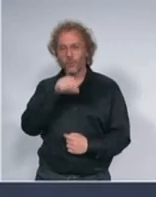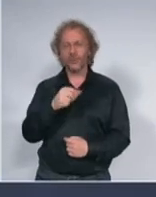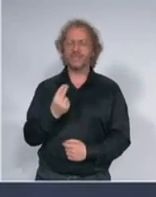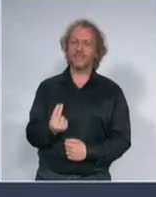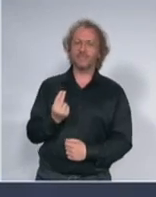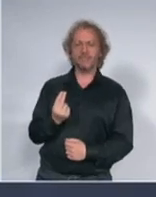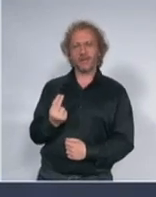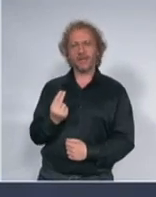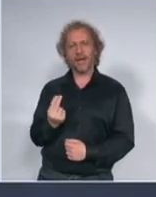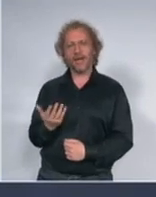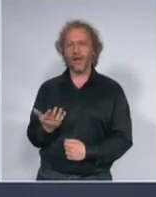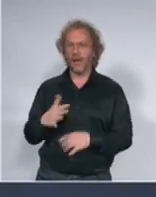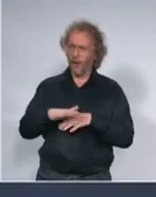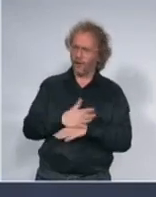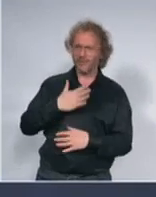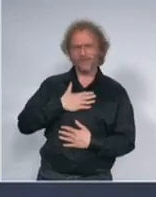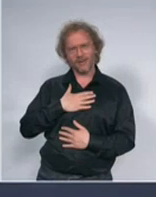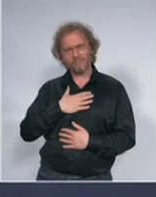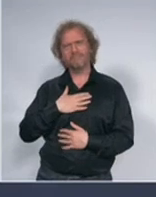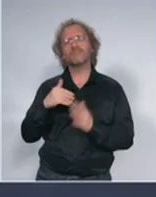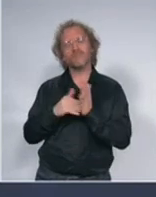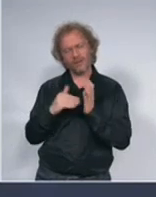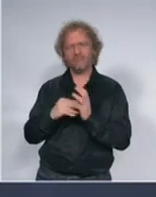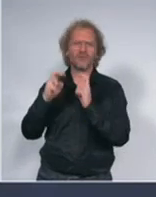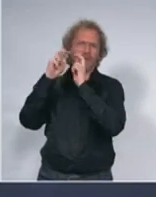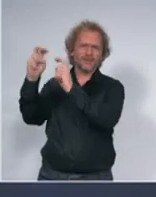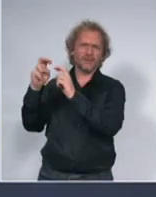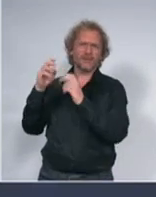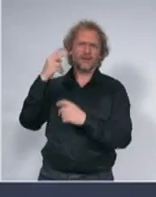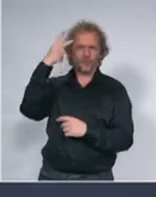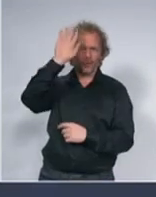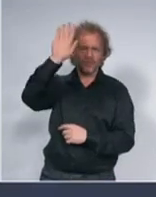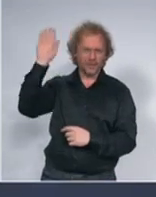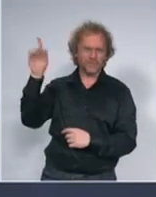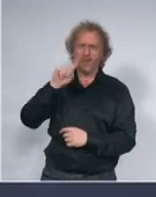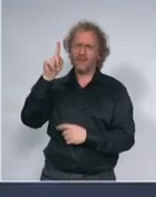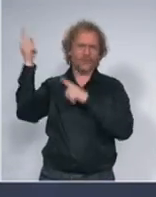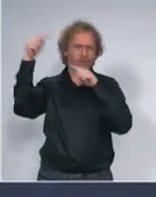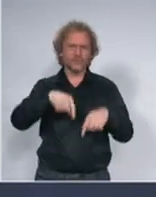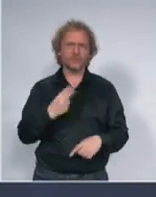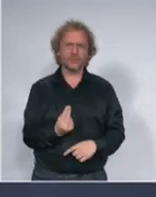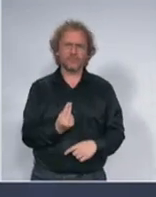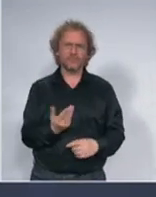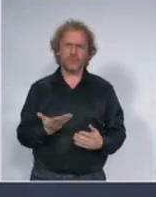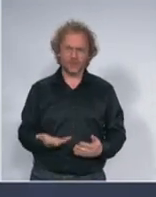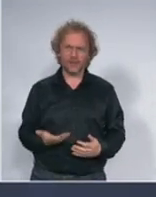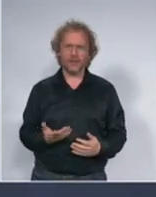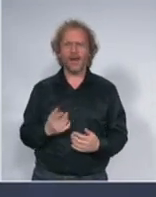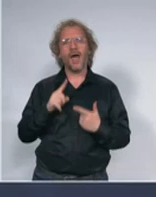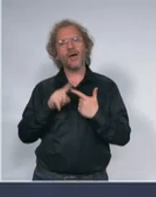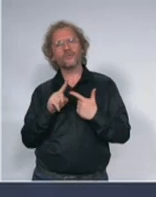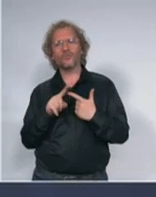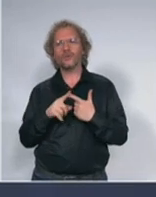i radite ne dolaziti u Republiku Srbiju a da je sledeći akt patriotizma najvećeg solidarnost sa vašim